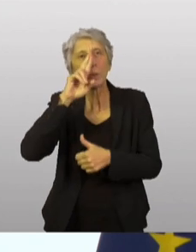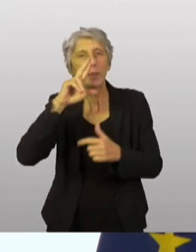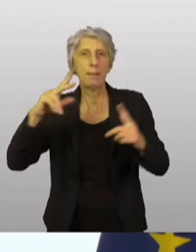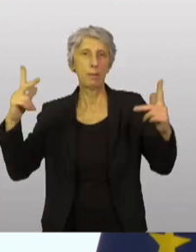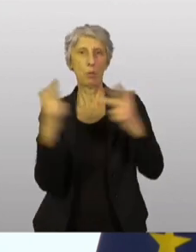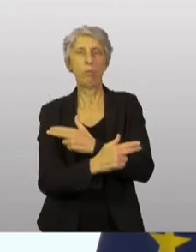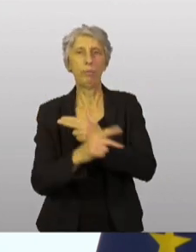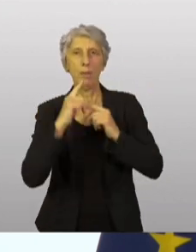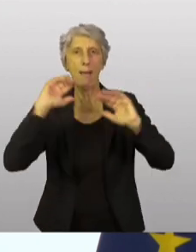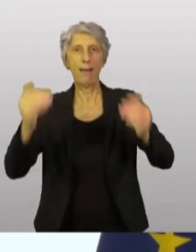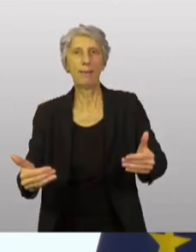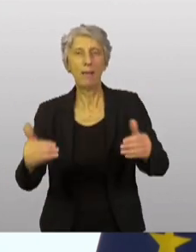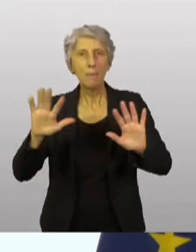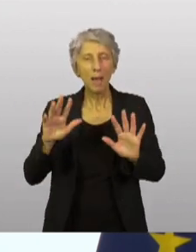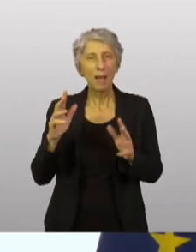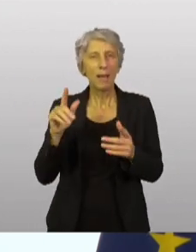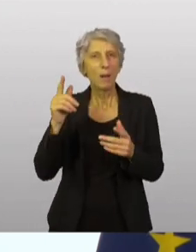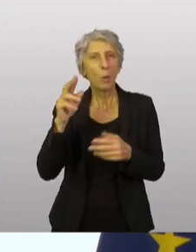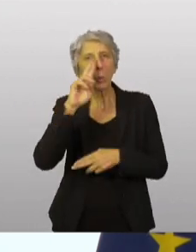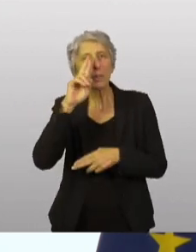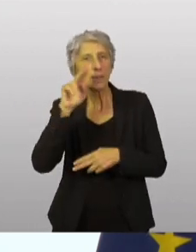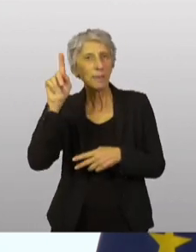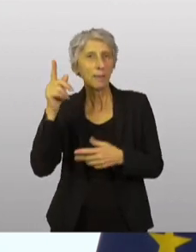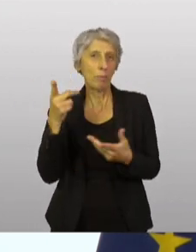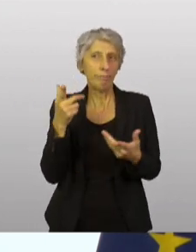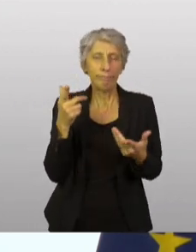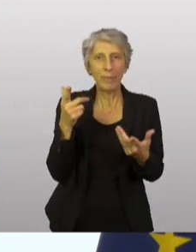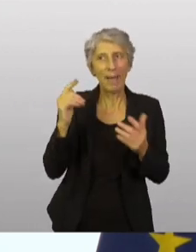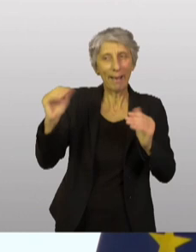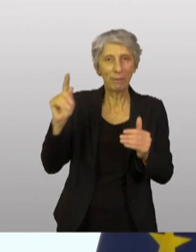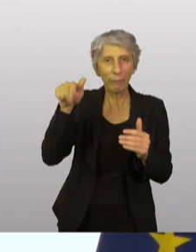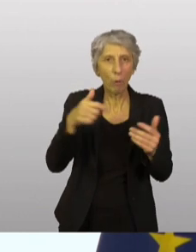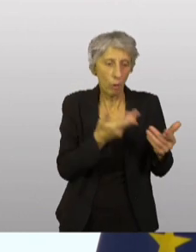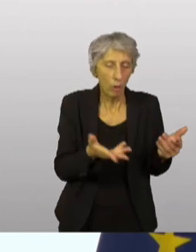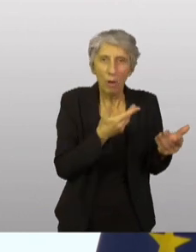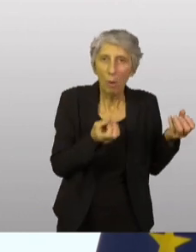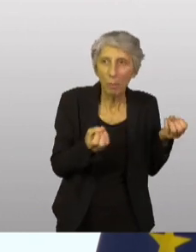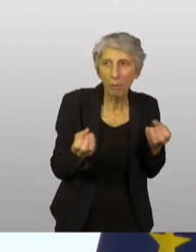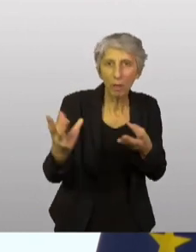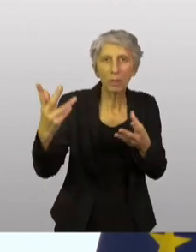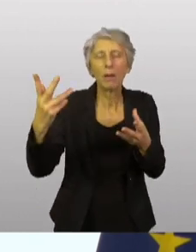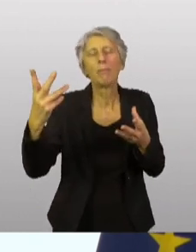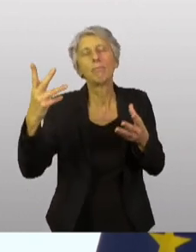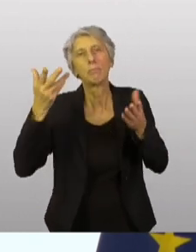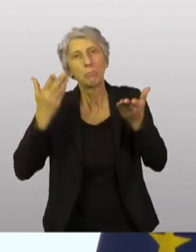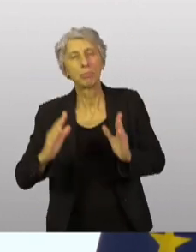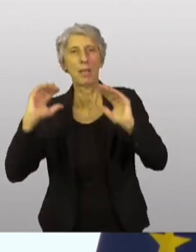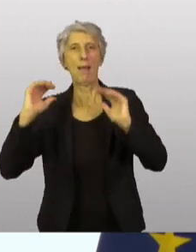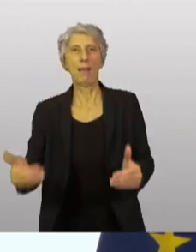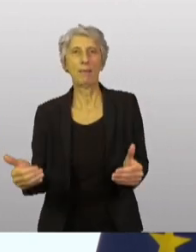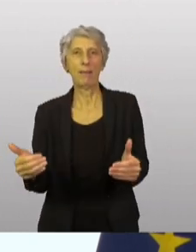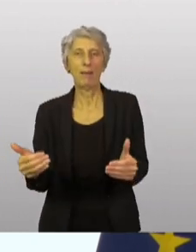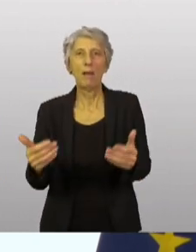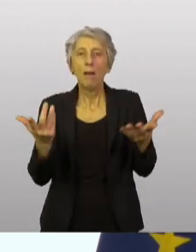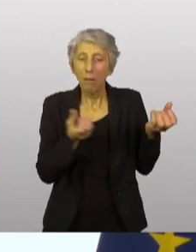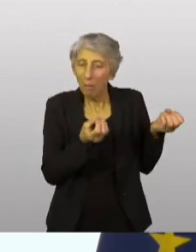puisse le souhaiter, il faut créer des conditions pour cela. Et bien sûr, ces conditions se créent dans des